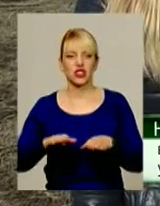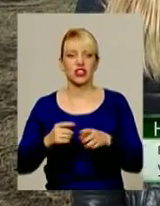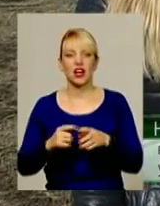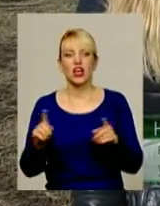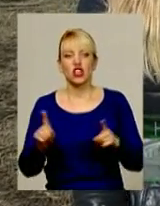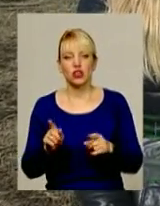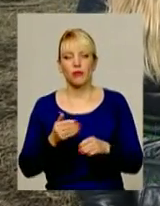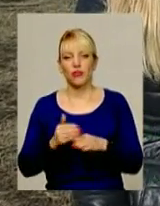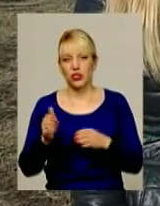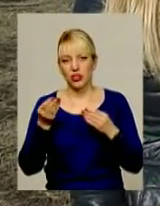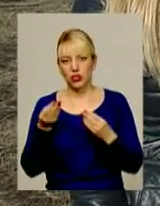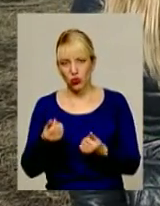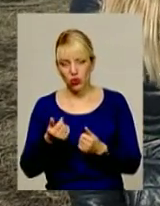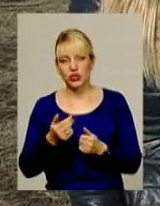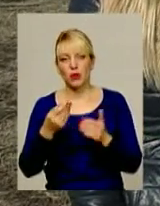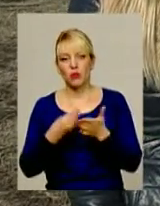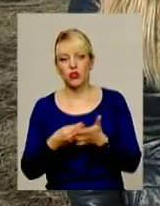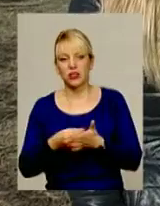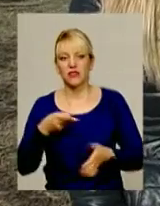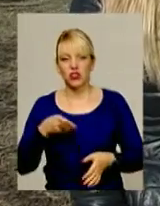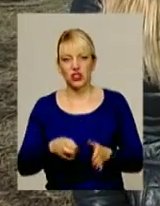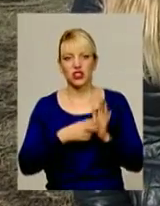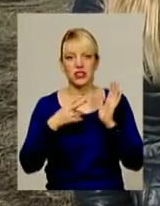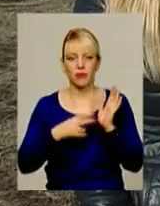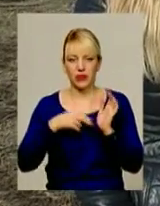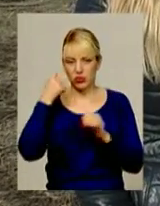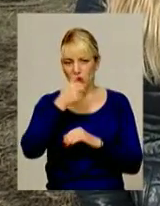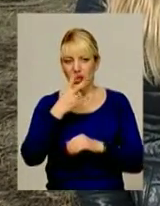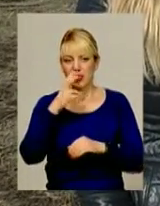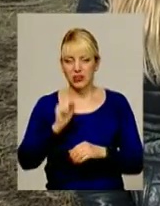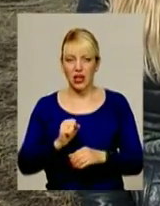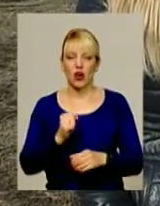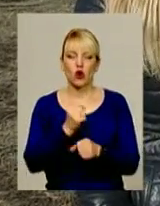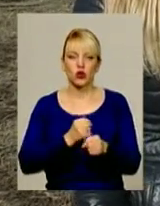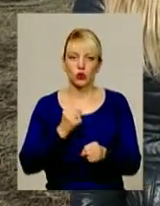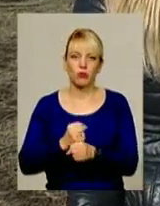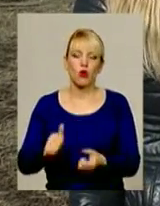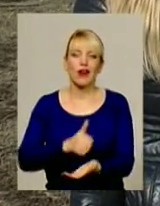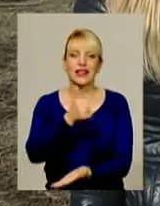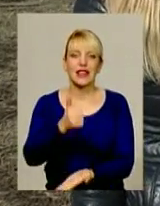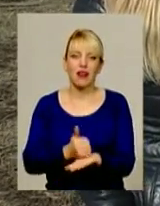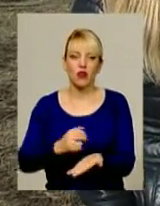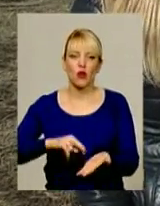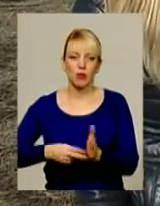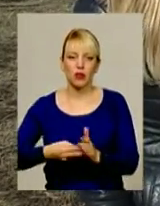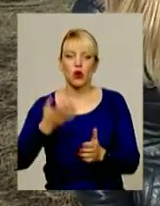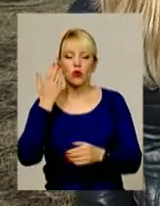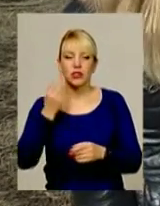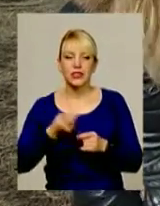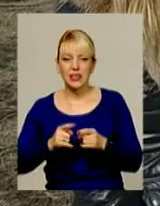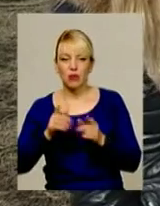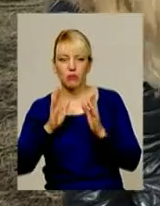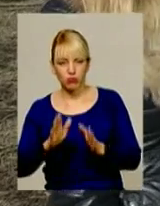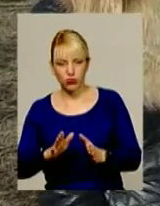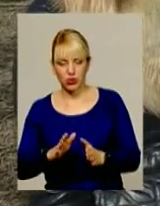кошти з бюджету 2017 року на розробку генерального плану. Але коли це буде, ніхто не знає.